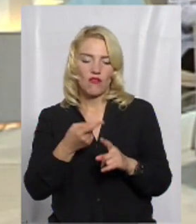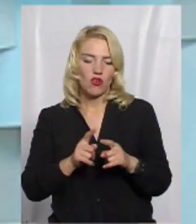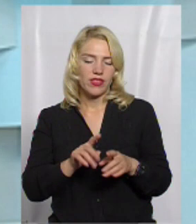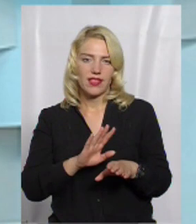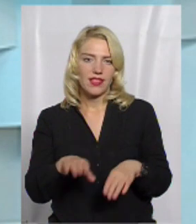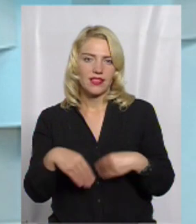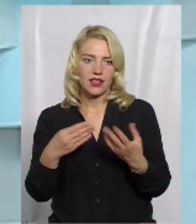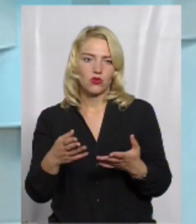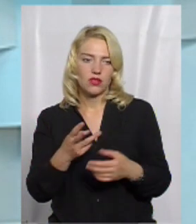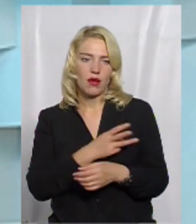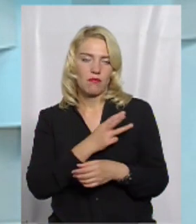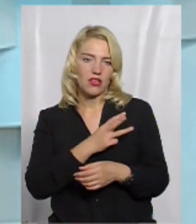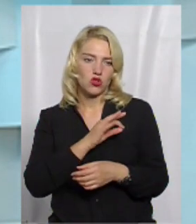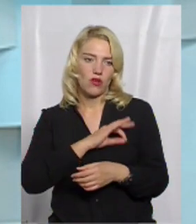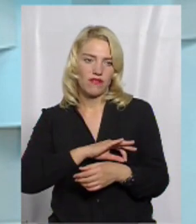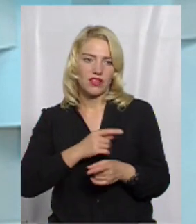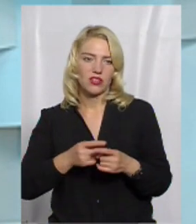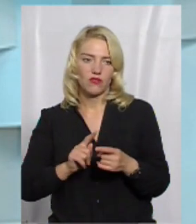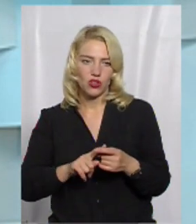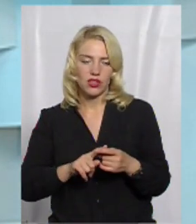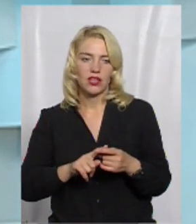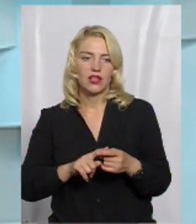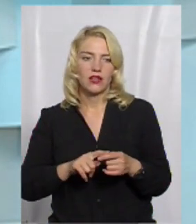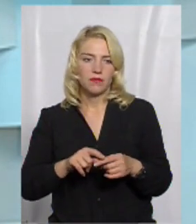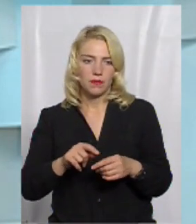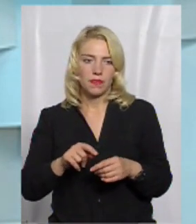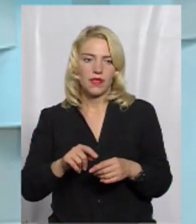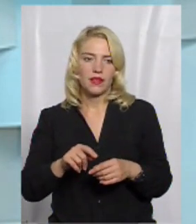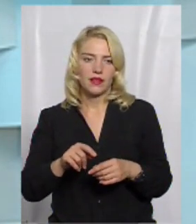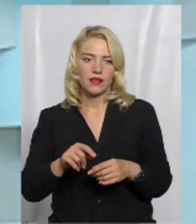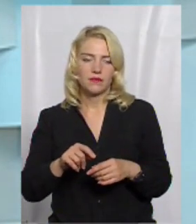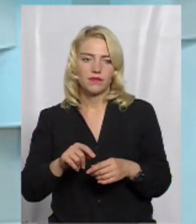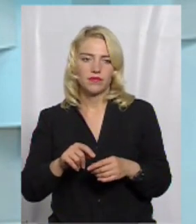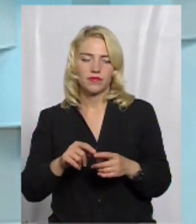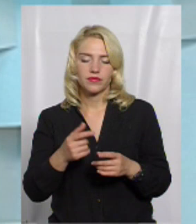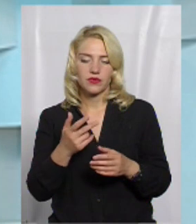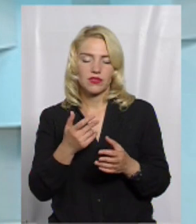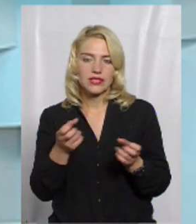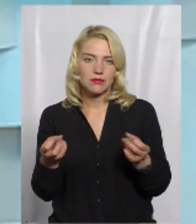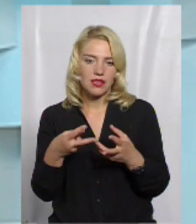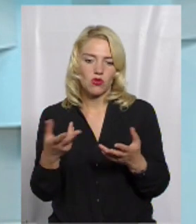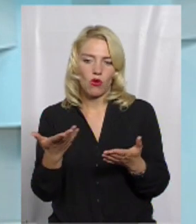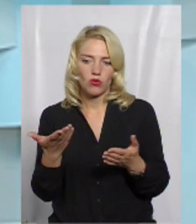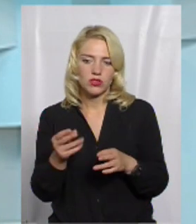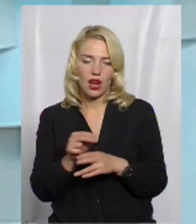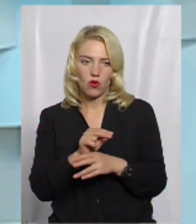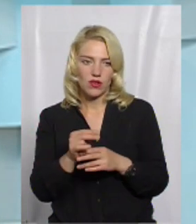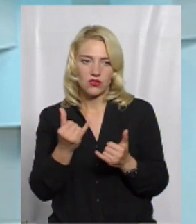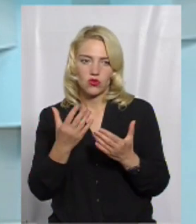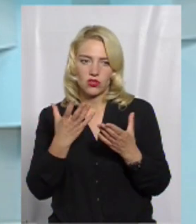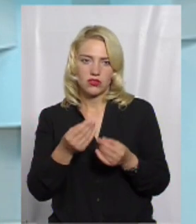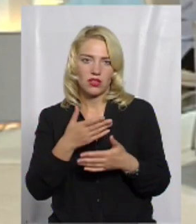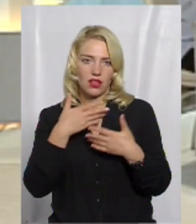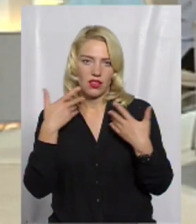дадуть бажаного ефекту. Деної хворої дали, бо вона щеплена. Але спеціфічного лікування на сьогоднішній день